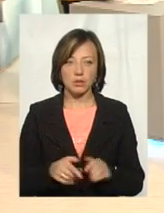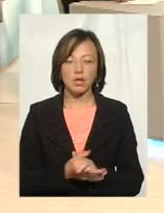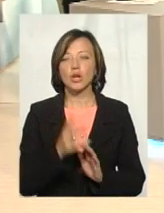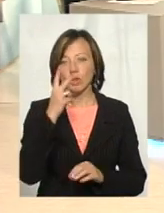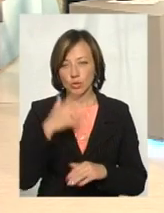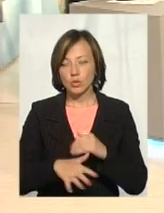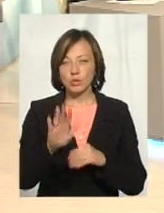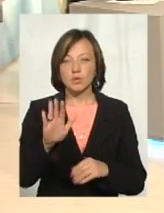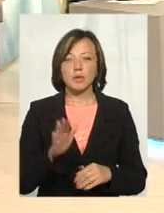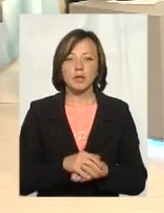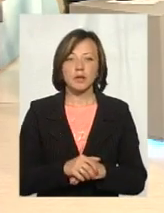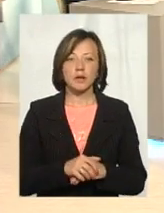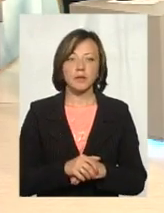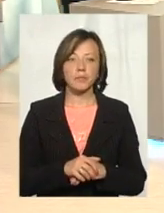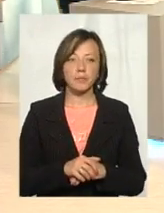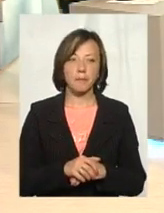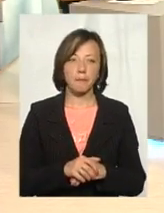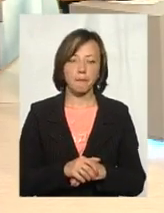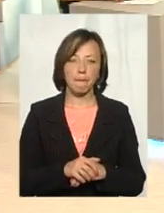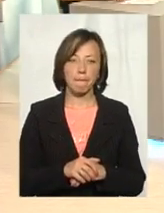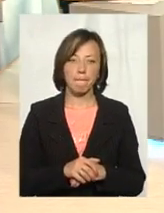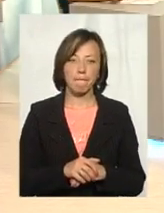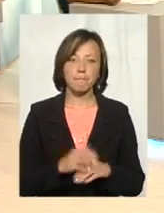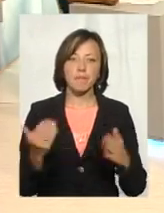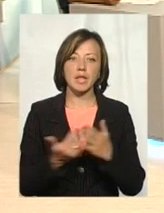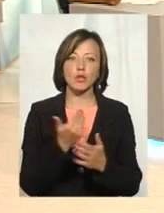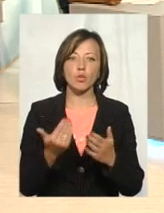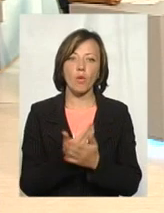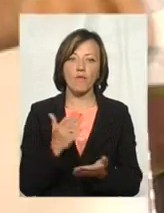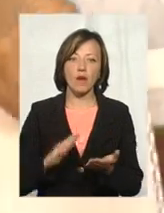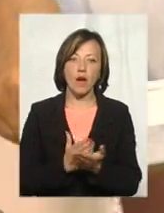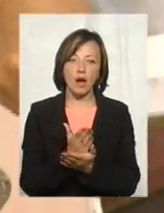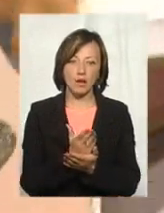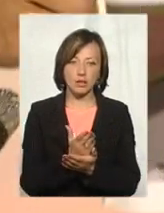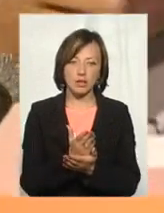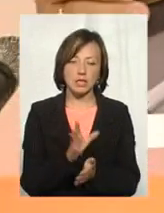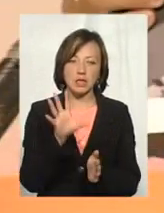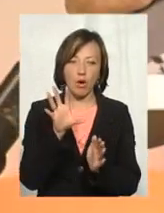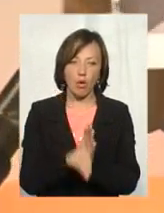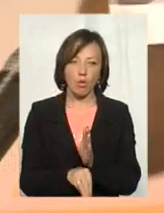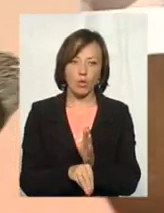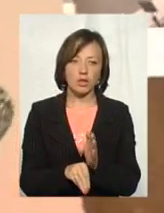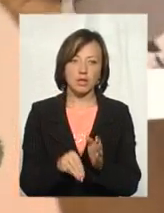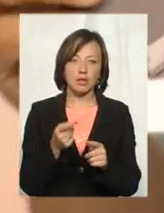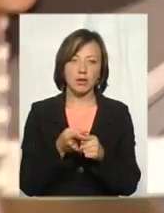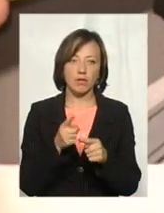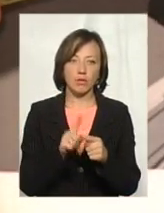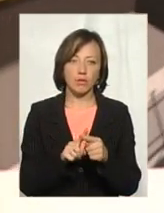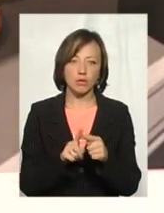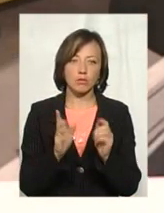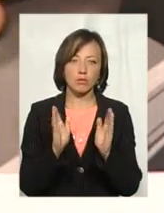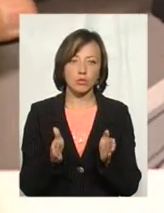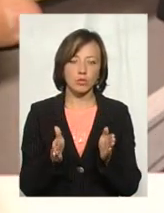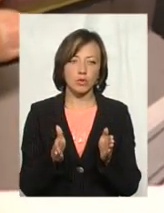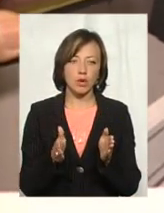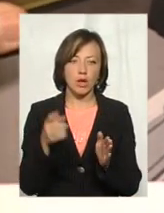Зрозуміло. Пластик відібрали. Ми покажемо нові карти захоронення. Ось які вони. Вони будуть